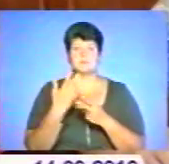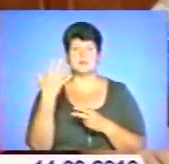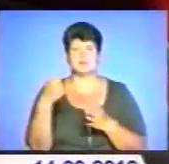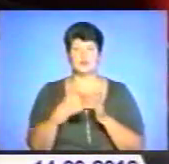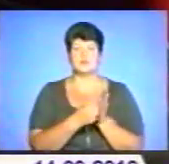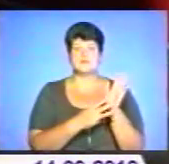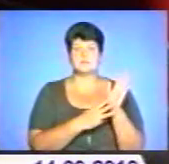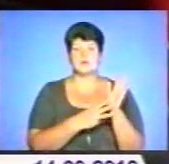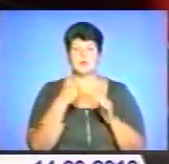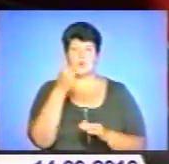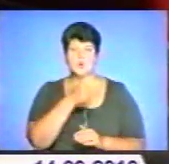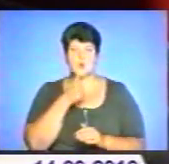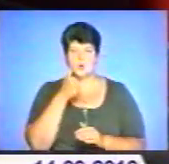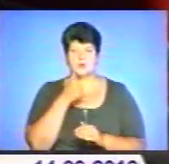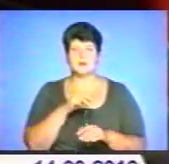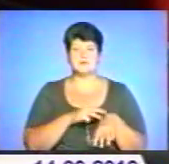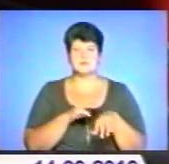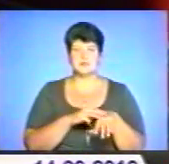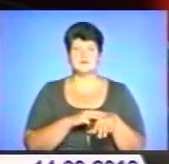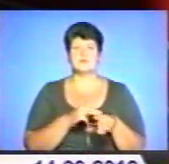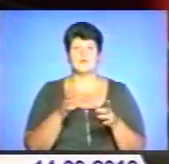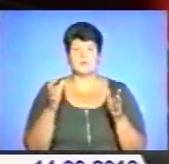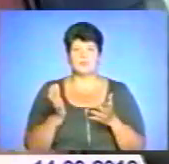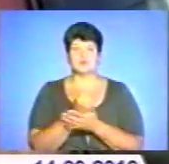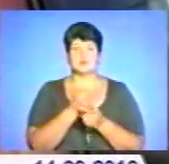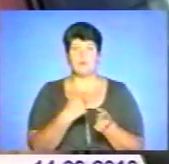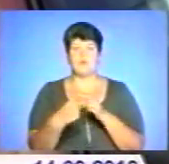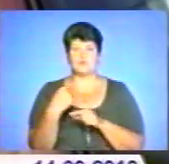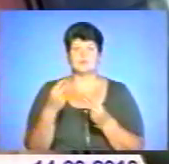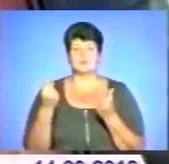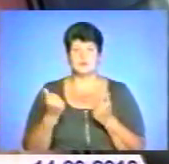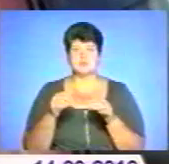8 років. До слова, міліціонерам вдалося повернути одну з крадених автівок власникові.